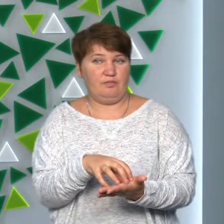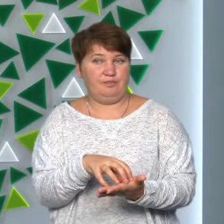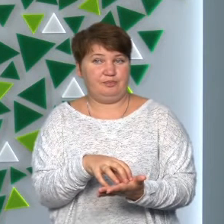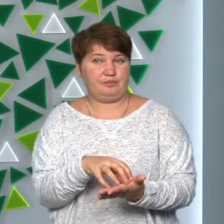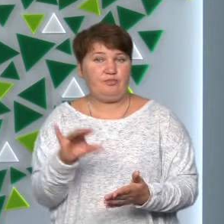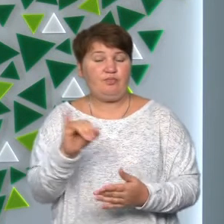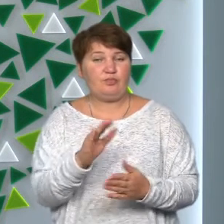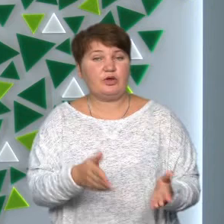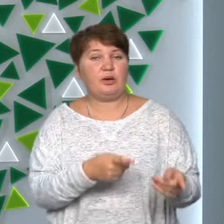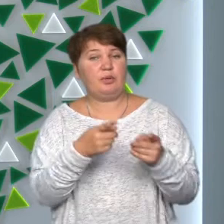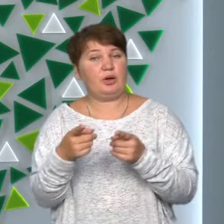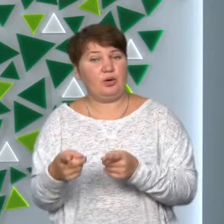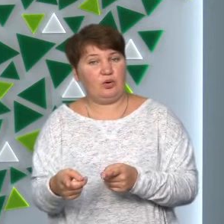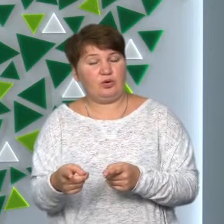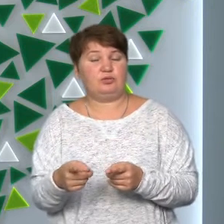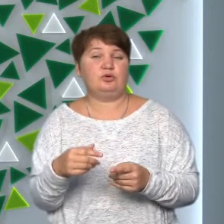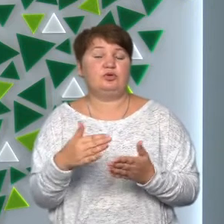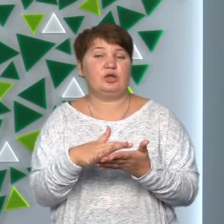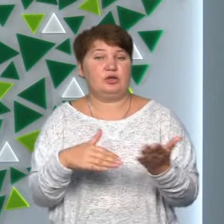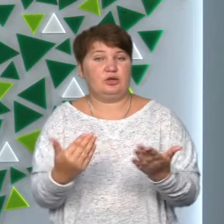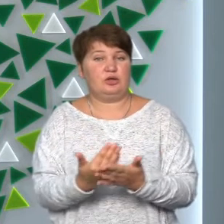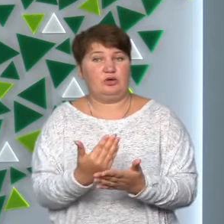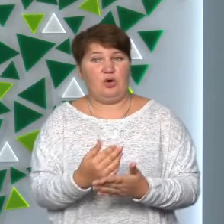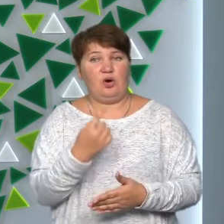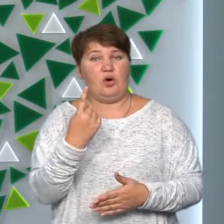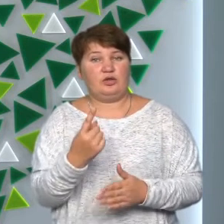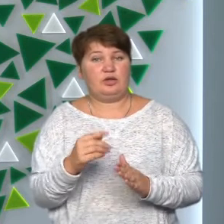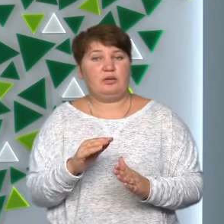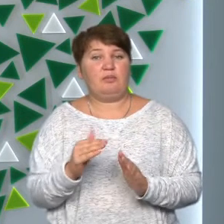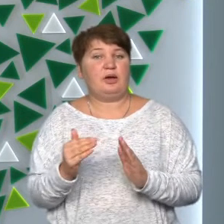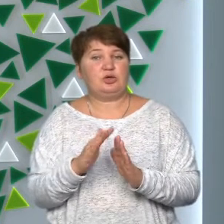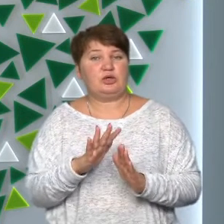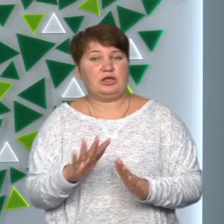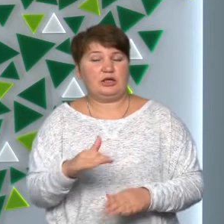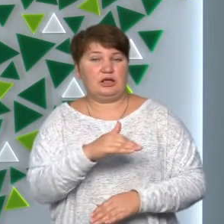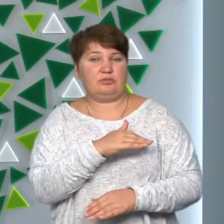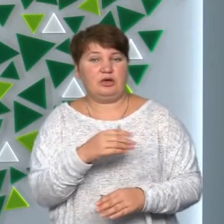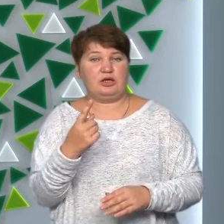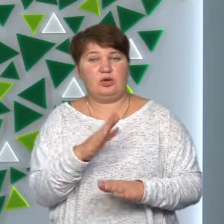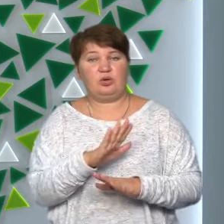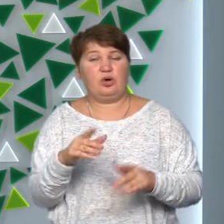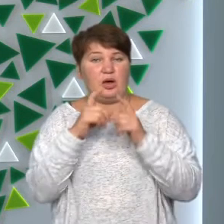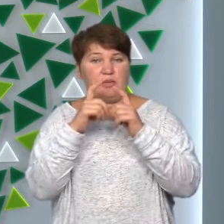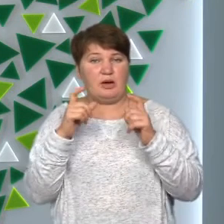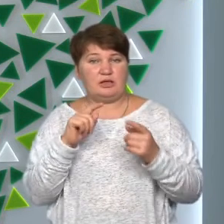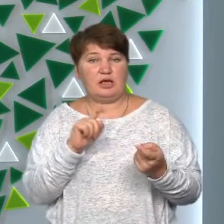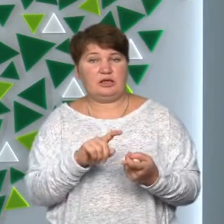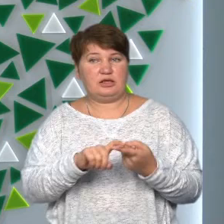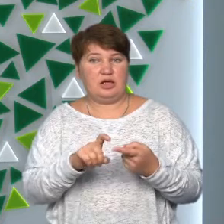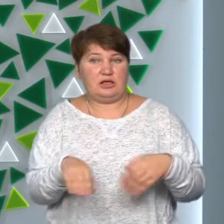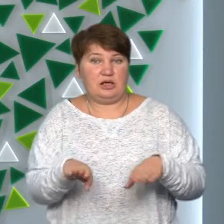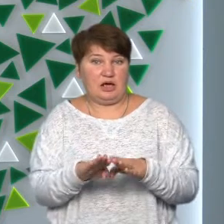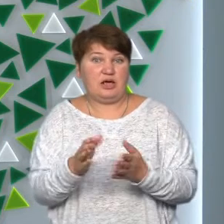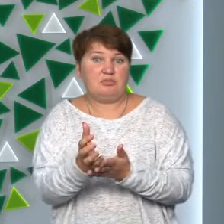Ну і переходимо до наступних новин. Один безконтактний термометр із жодної маски та антисептика. Із такими запасами